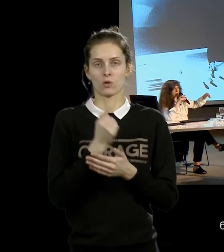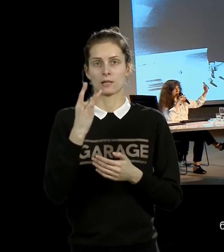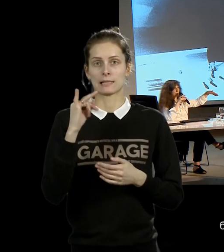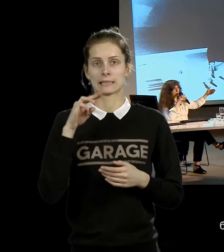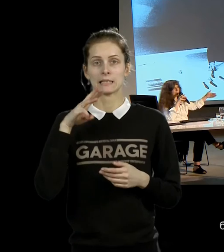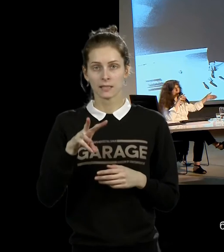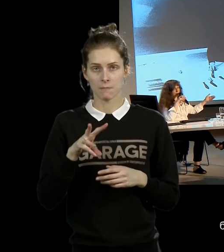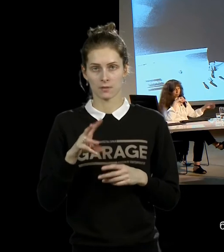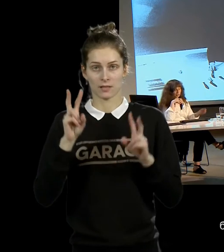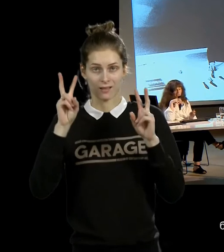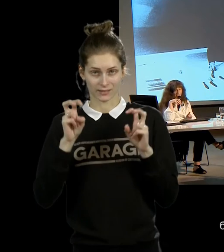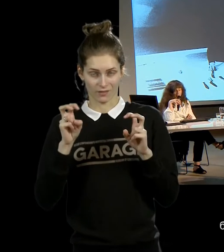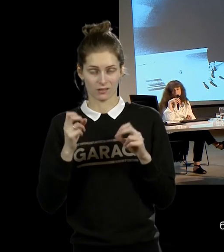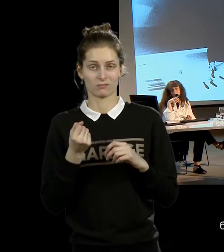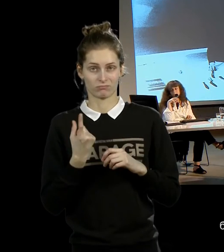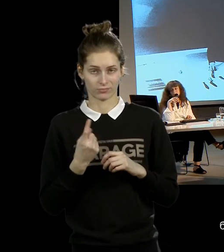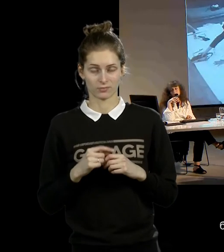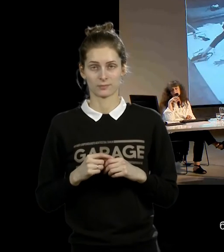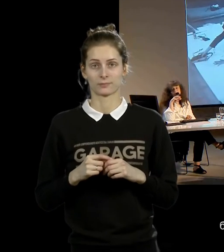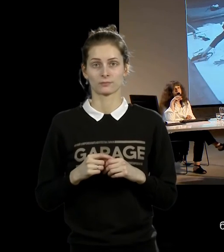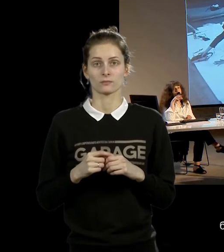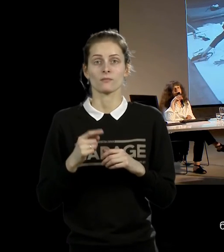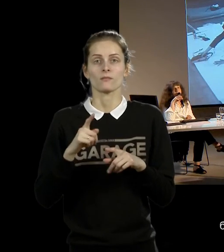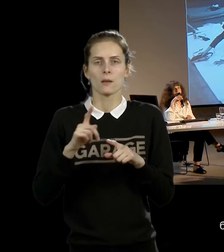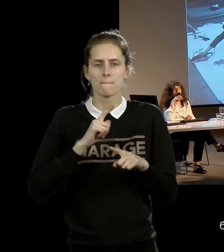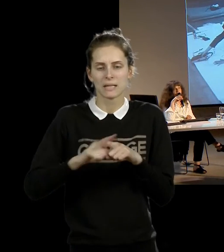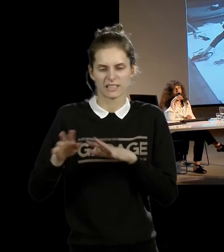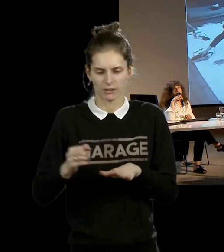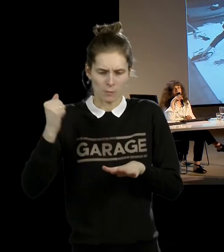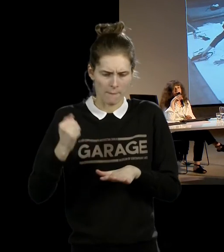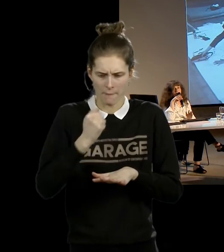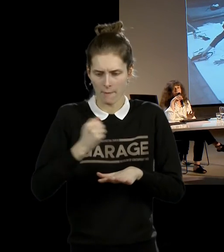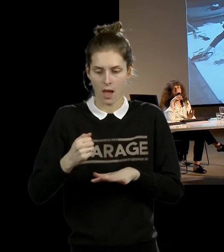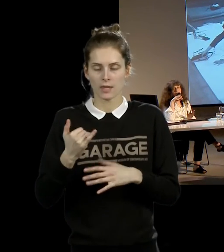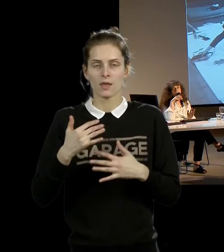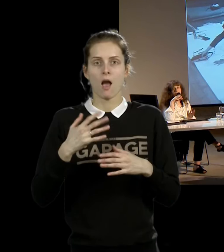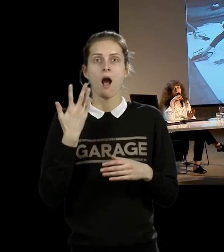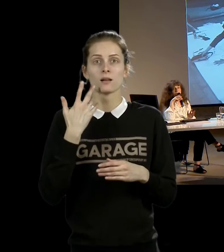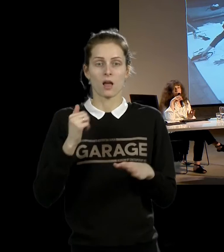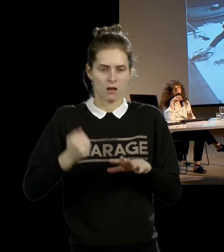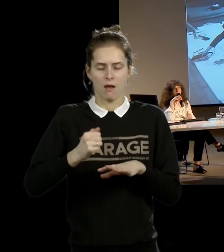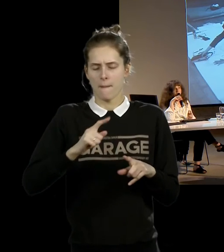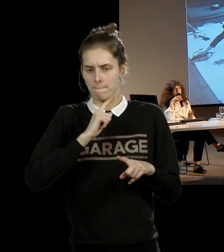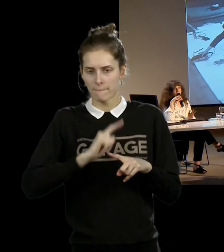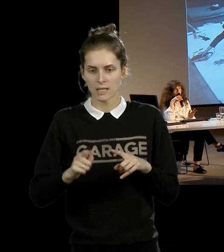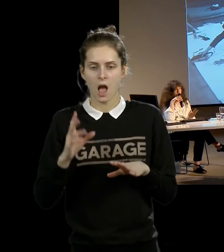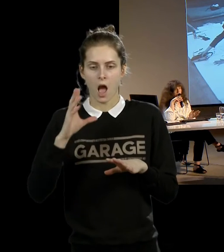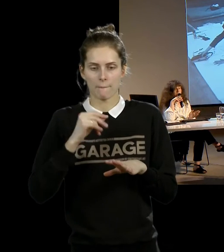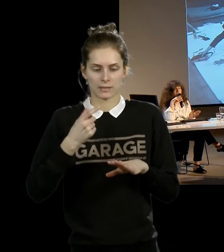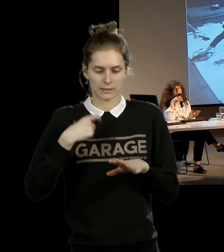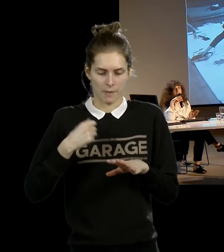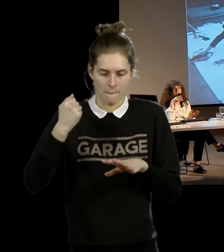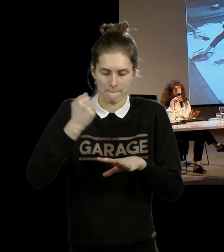с которым двигается нож, тем больше вероятности поранятся. И, конечно, некий результат этого перформанса — это